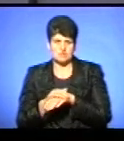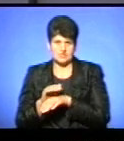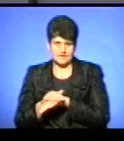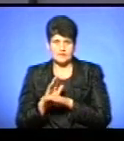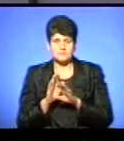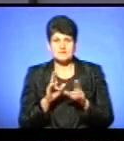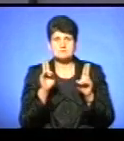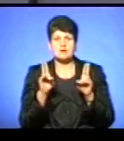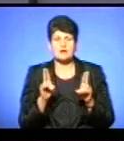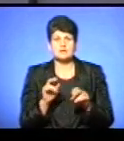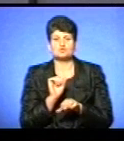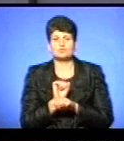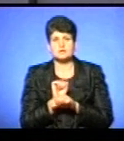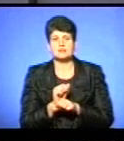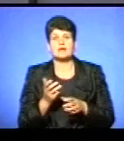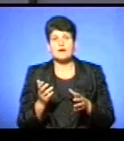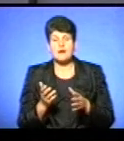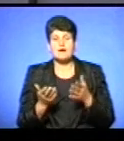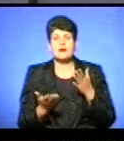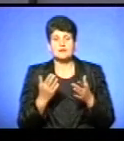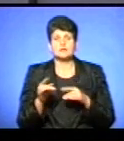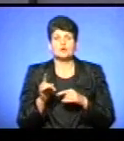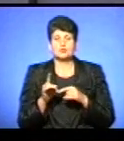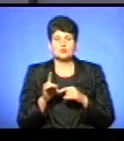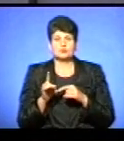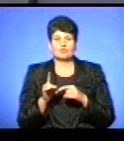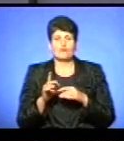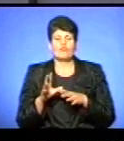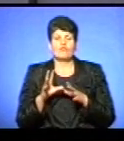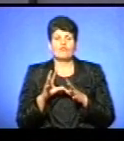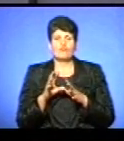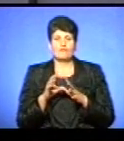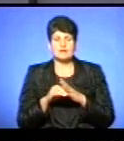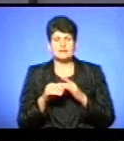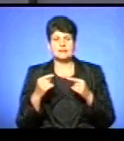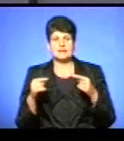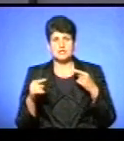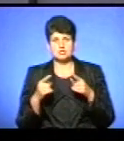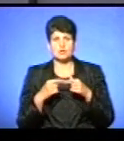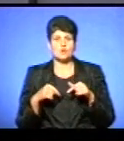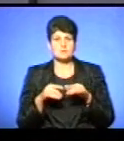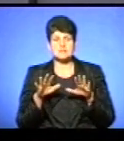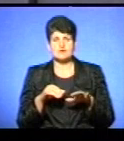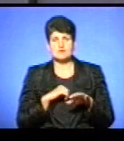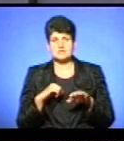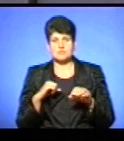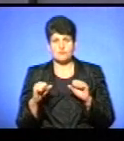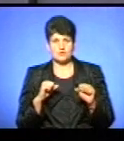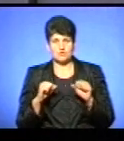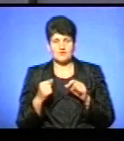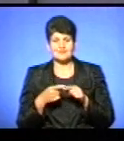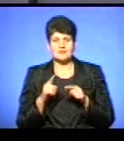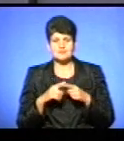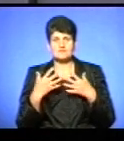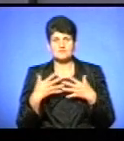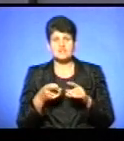з правил зупинки стоянки, але щодо введення іншими органами місцевого самоврядування, це вже